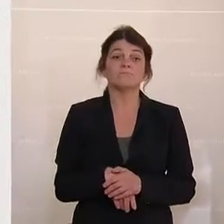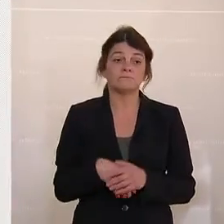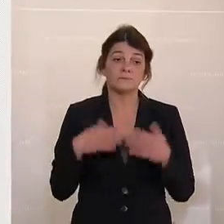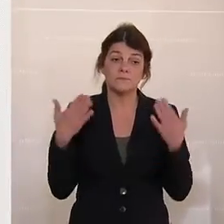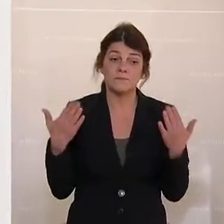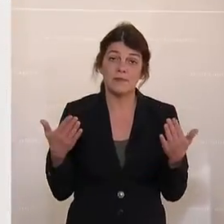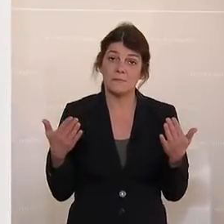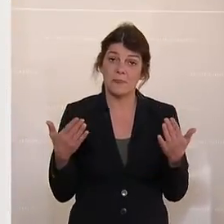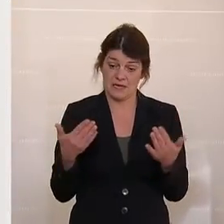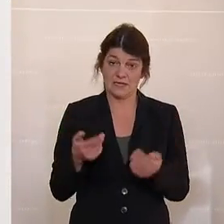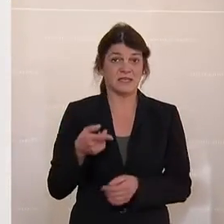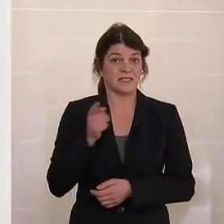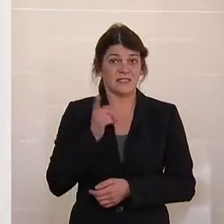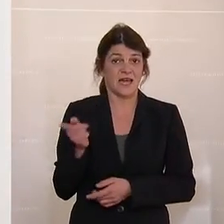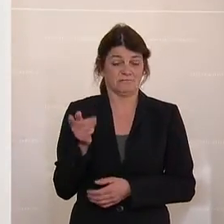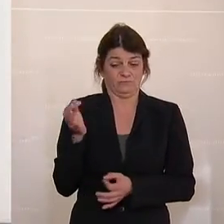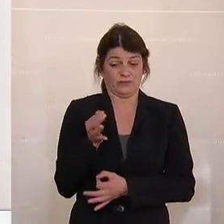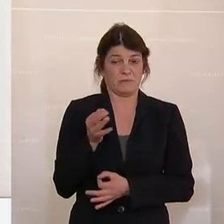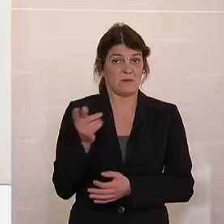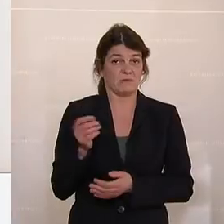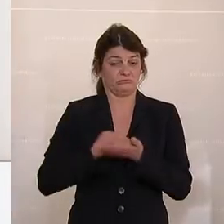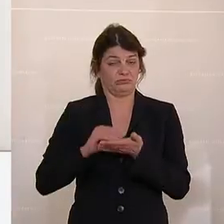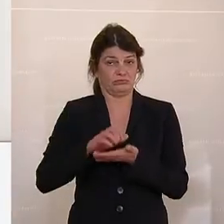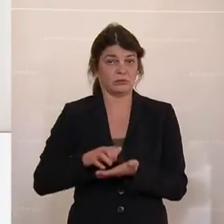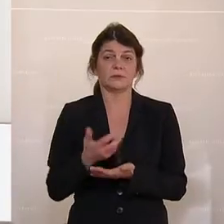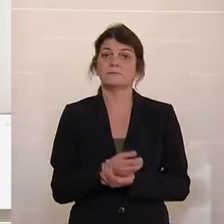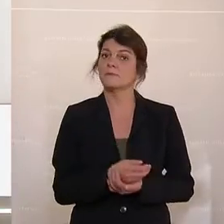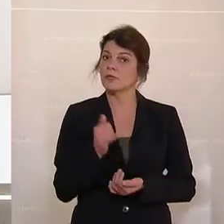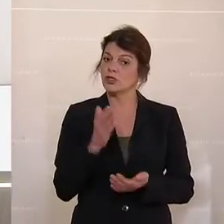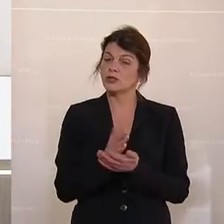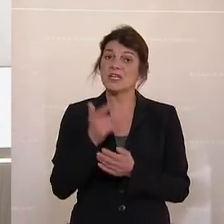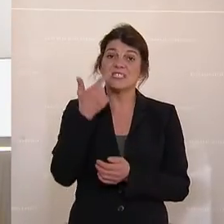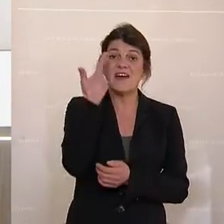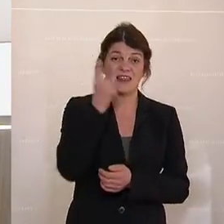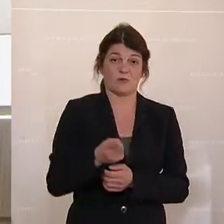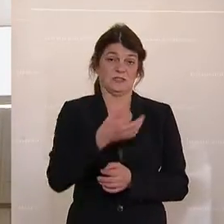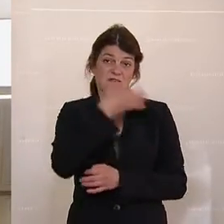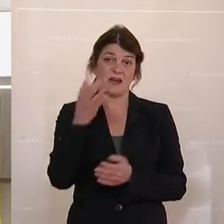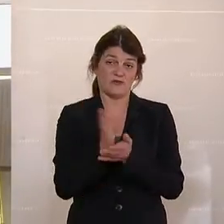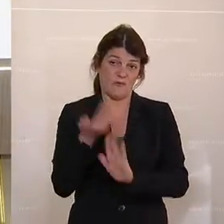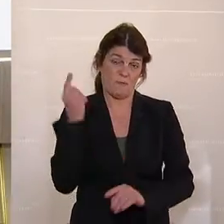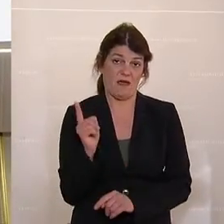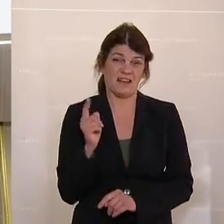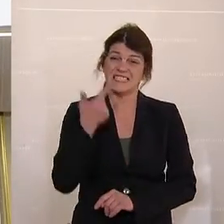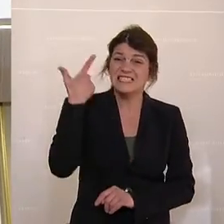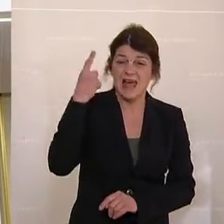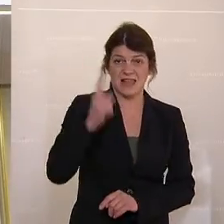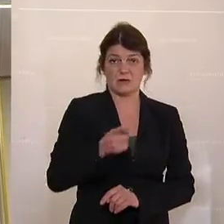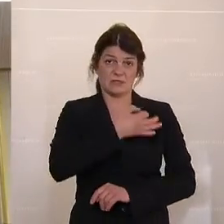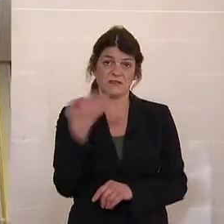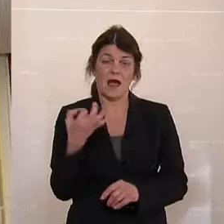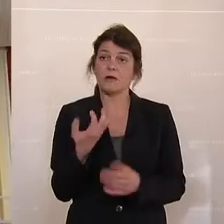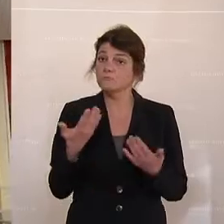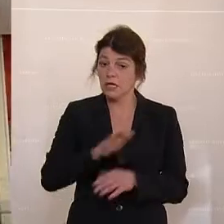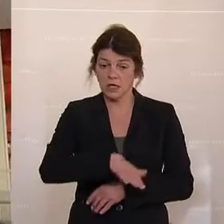Seit diesen unsäglichen Kommentaren sind 2000 Tage vergangen, 2000 Tage, wo